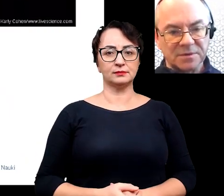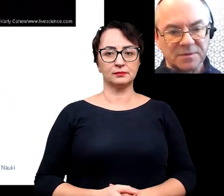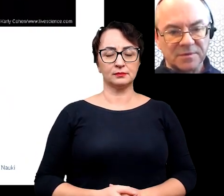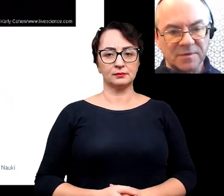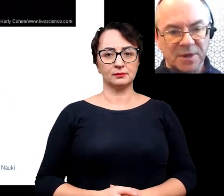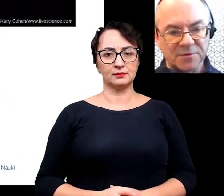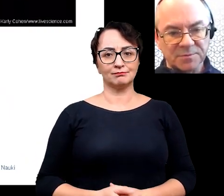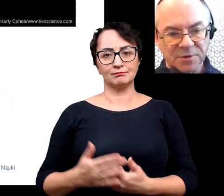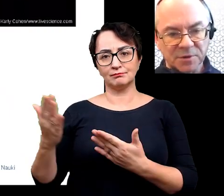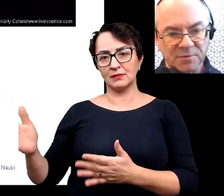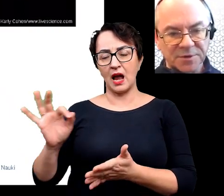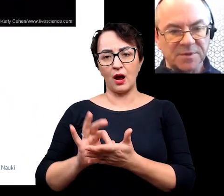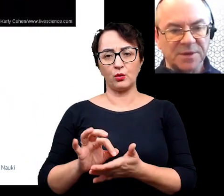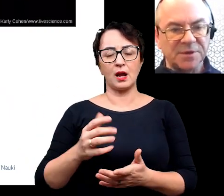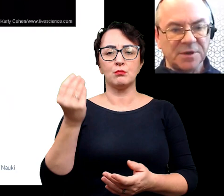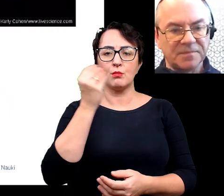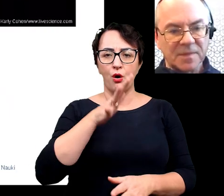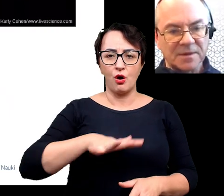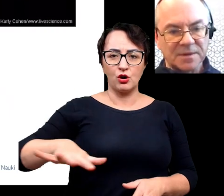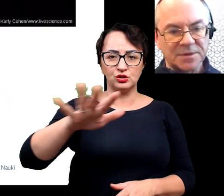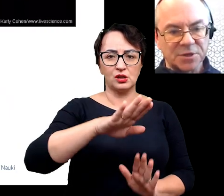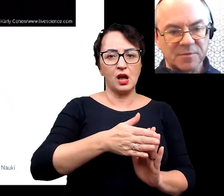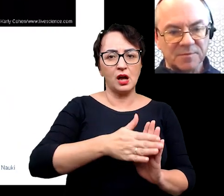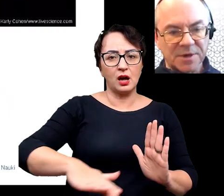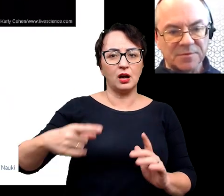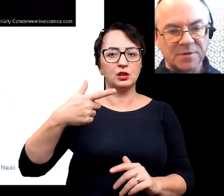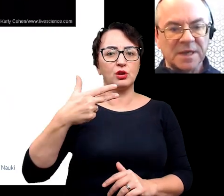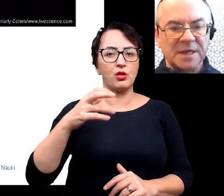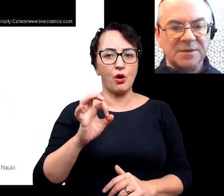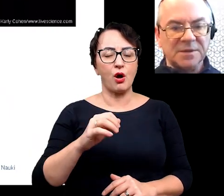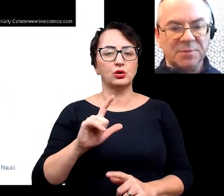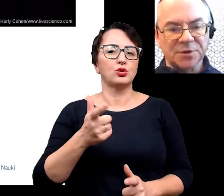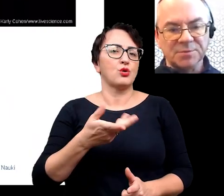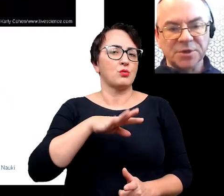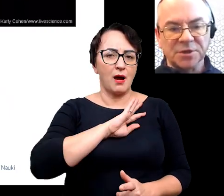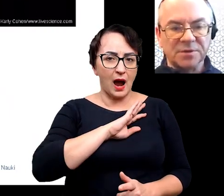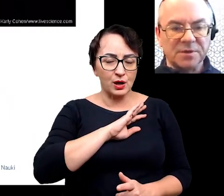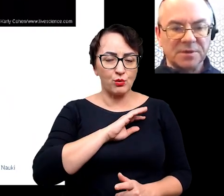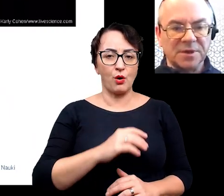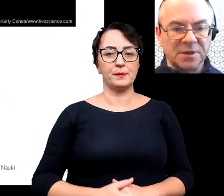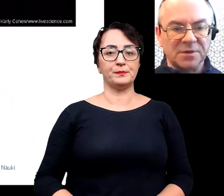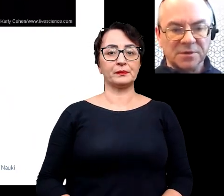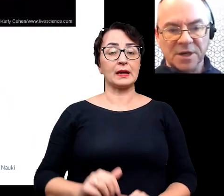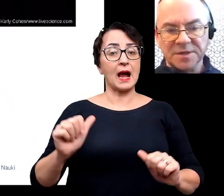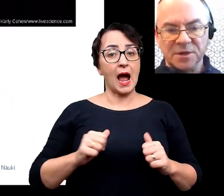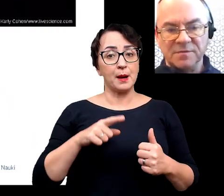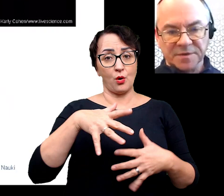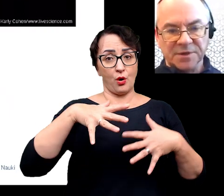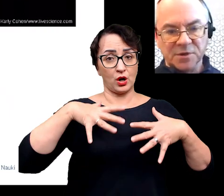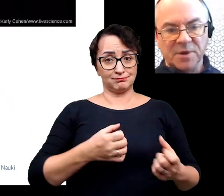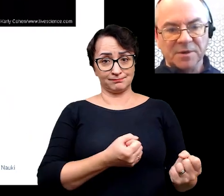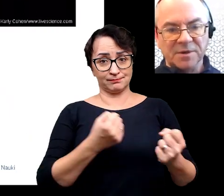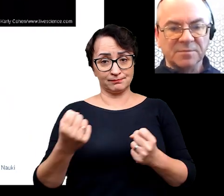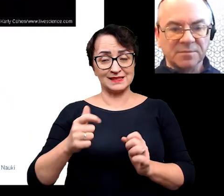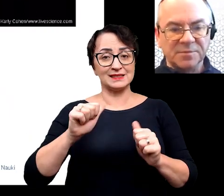w tym wypadku w zbiorniku morskim na dnie coś tam umarło. I po to, żeby się taki organizm